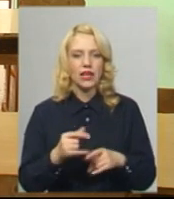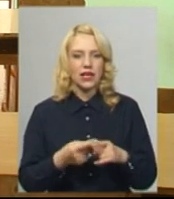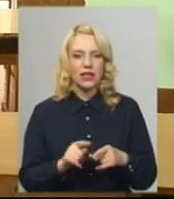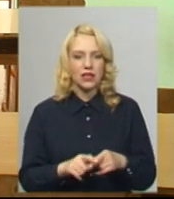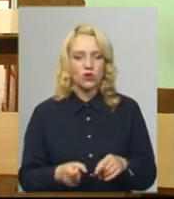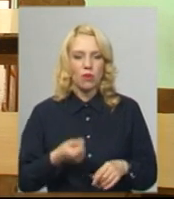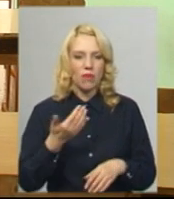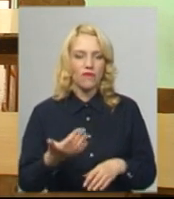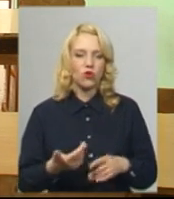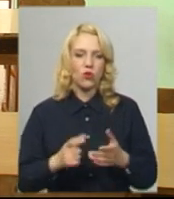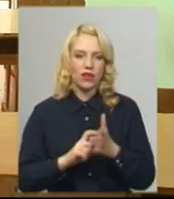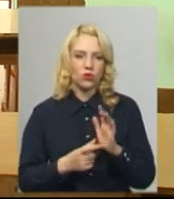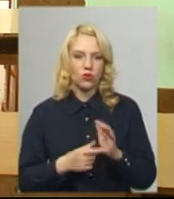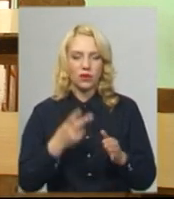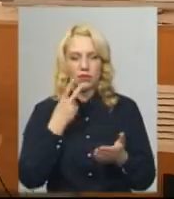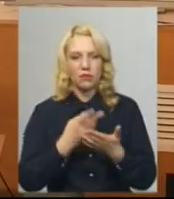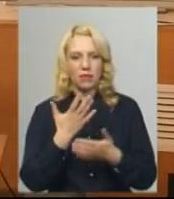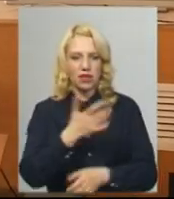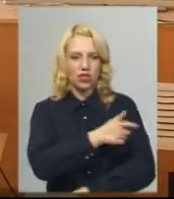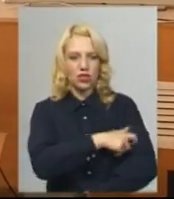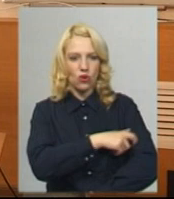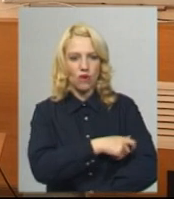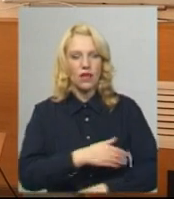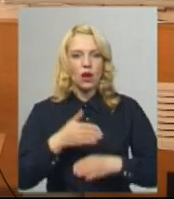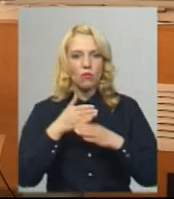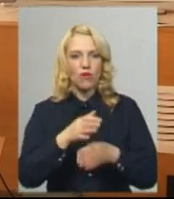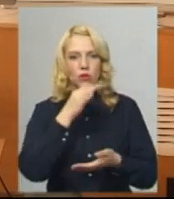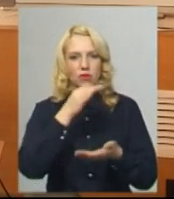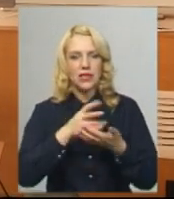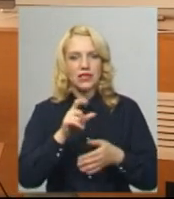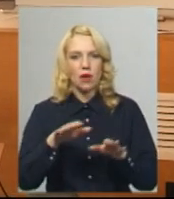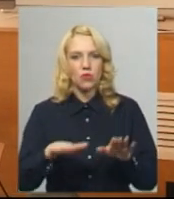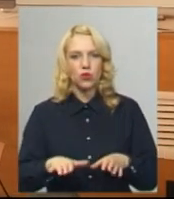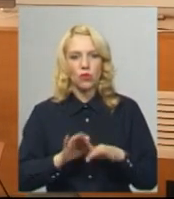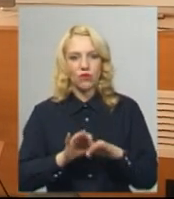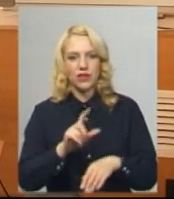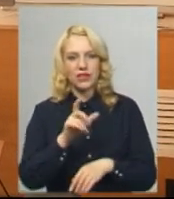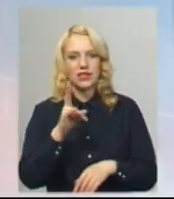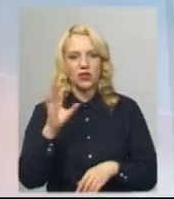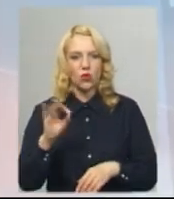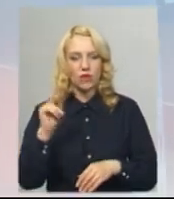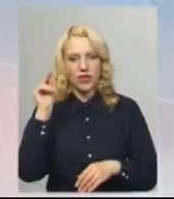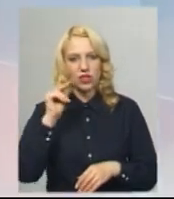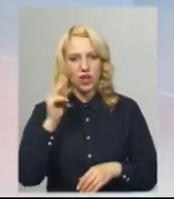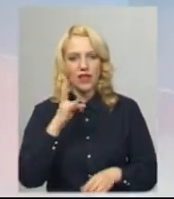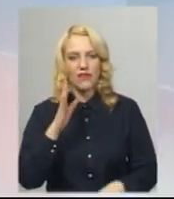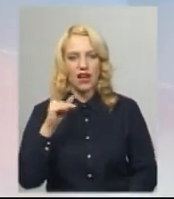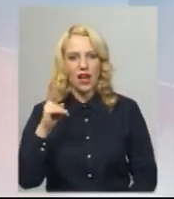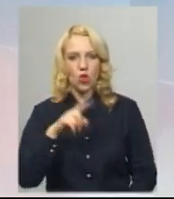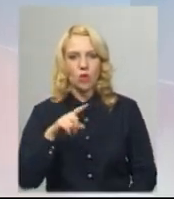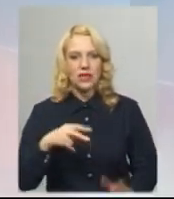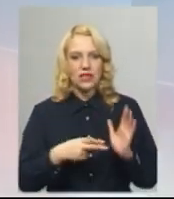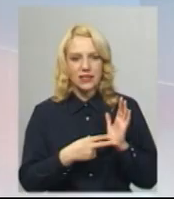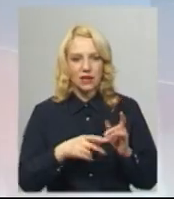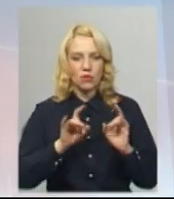певну кількість аудиторій передбачено 5 чергових. Помічник відповідальний за пункт проведення ЗНО у навчально-виховному комплексі номер 7 Лариса